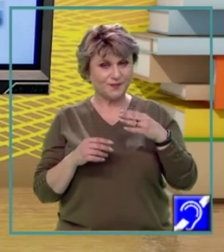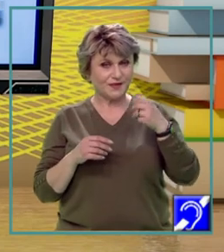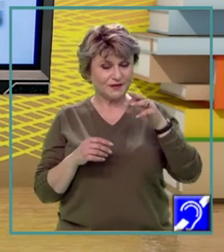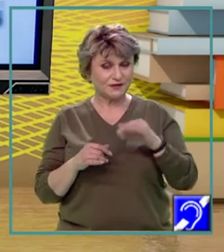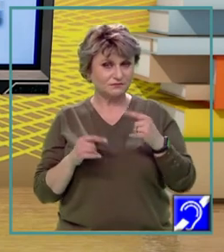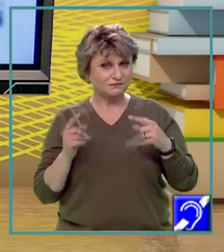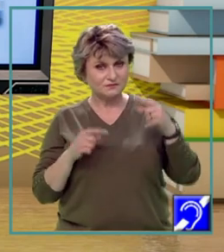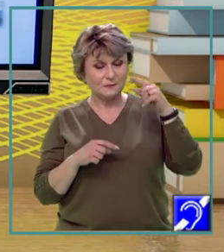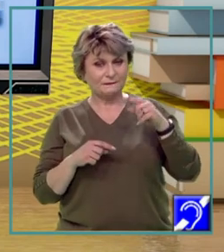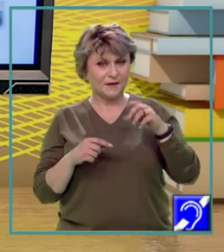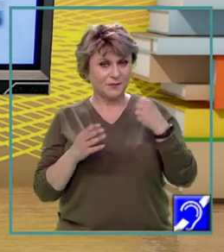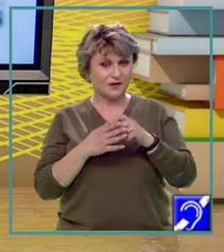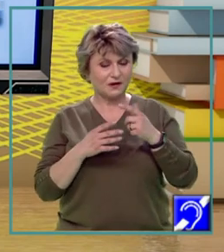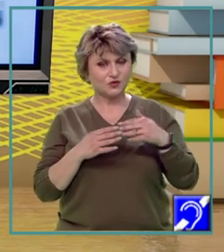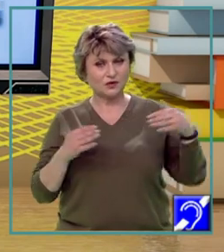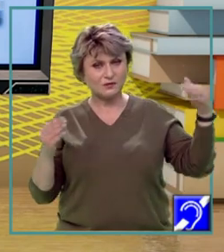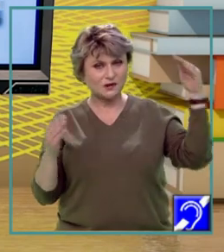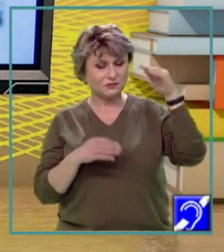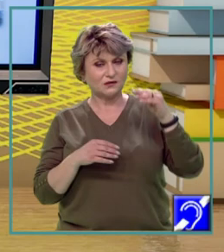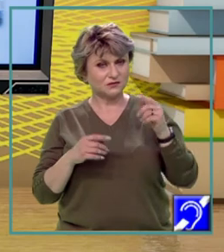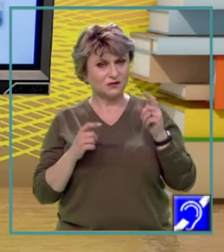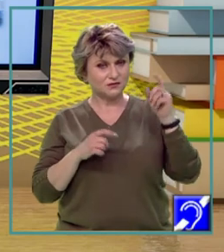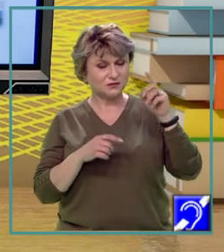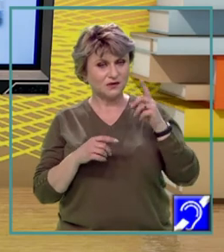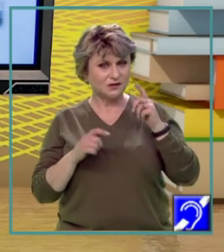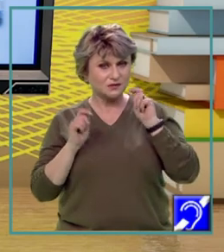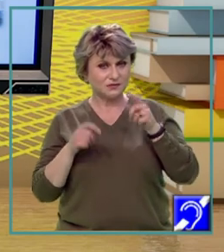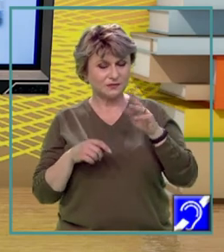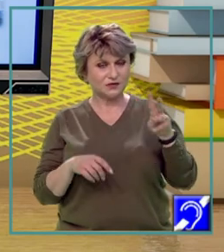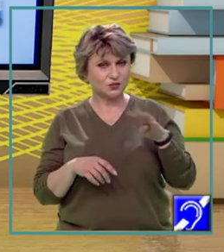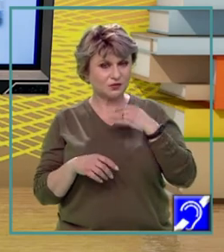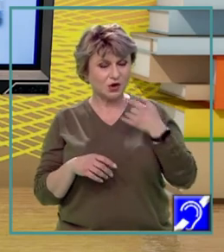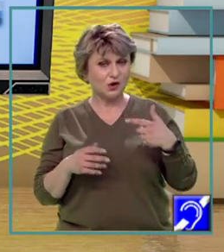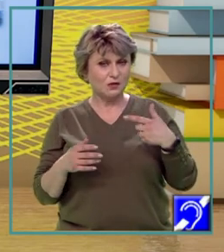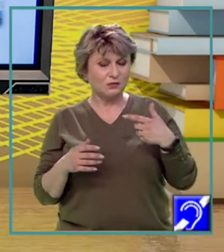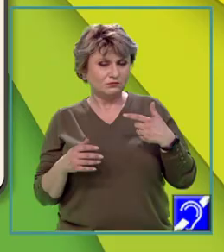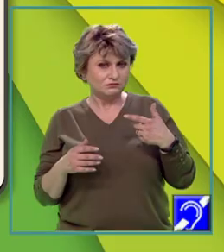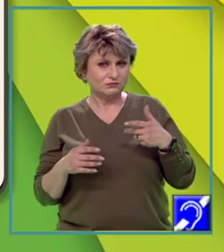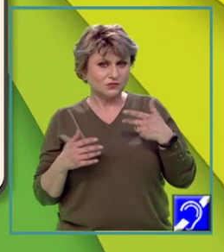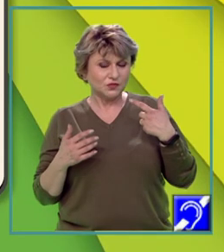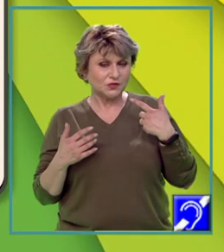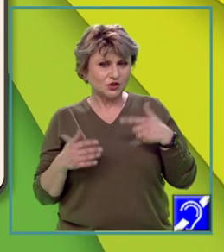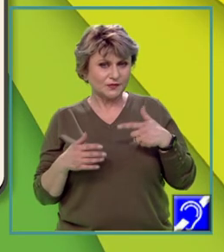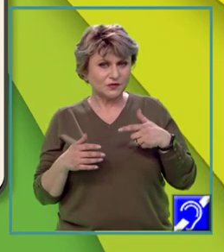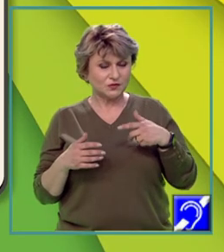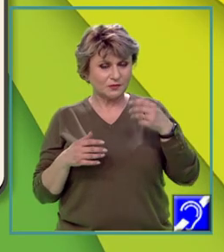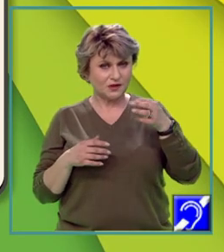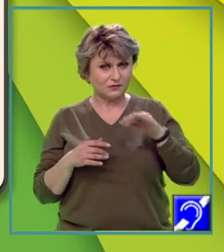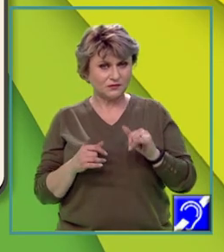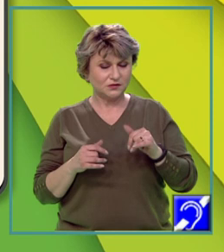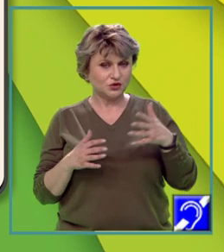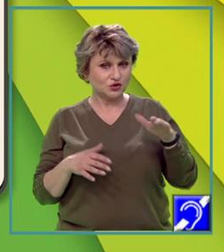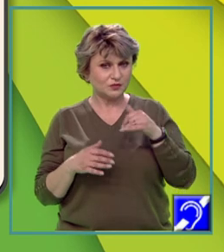altitudine până la cele mai mari înălțimi, respectiv 4807 metri în munții albi sau 5